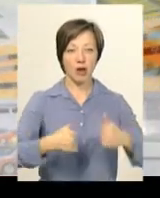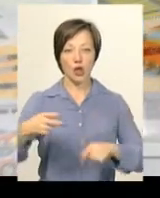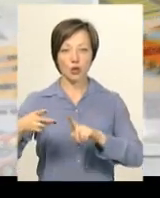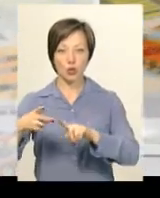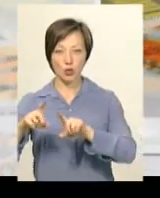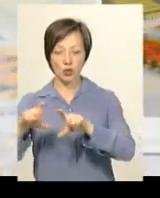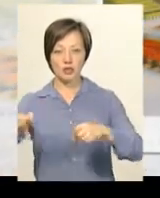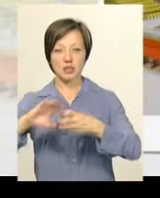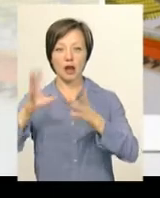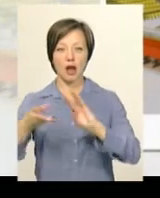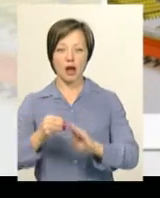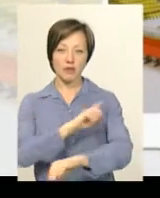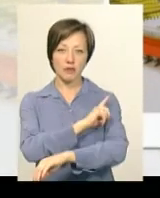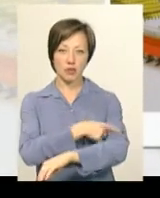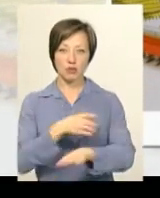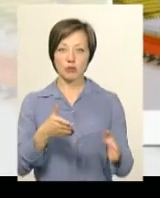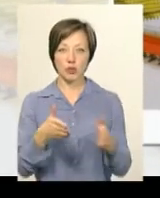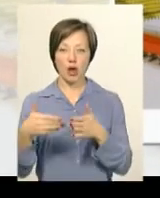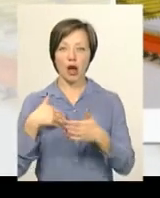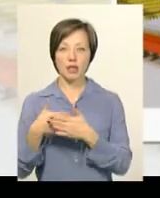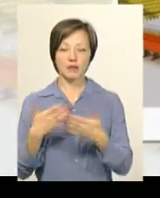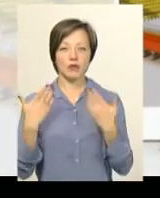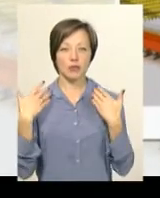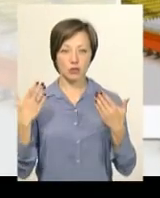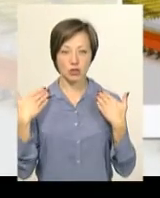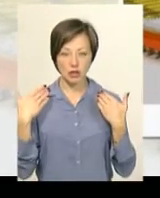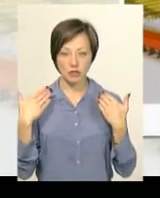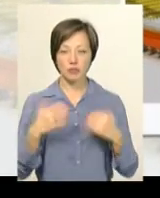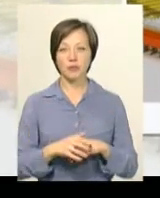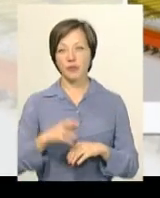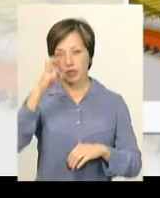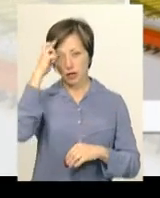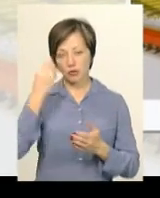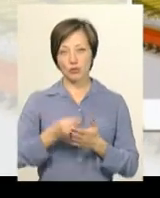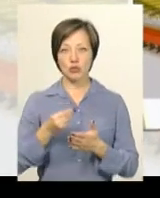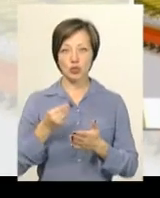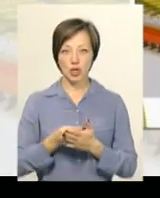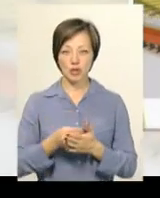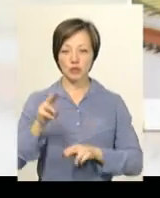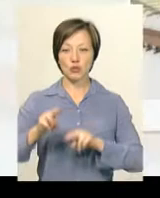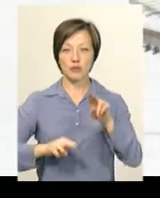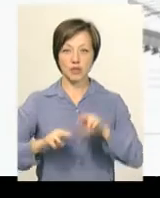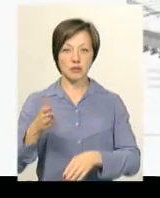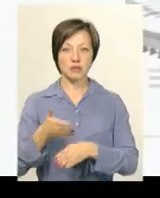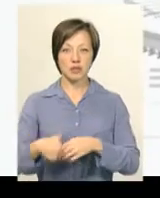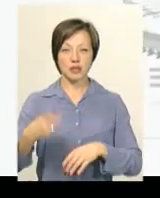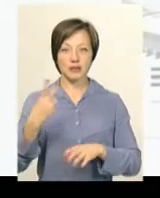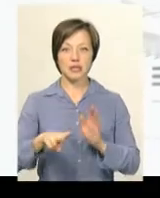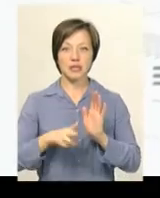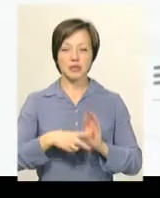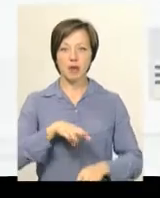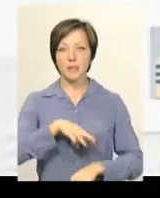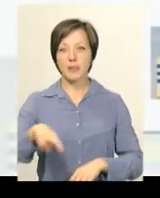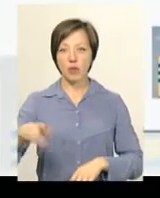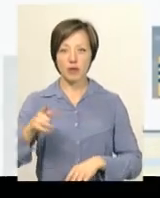Другий – для загальної фізичної підготовки та активного відпочинку. З державного бюджету на будівництво виділили 27 млн